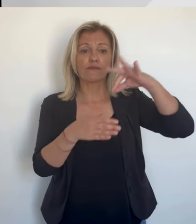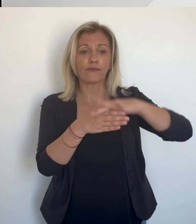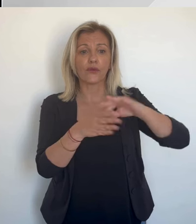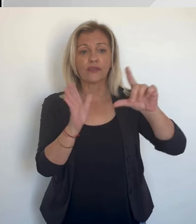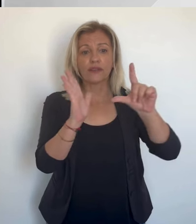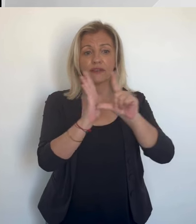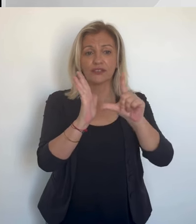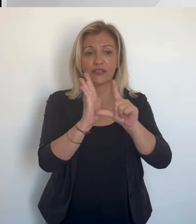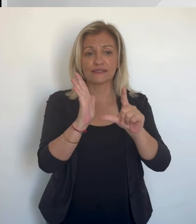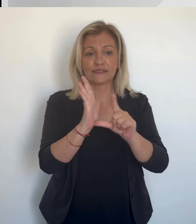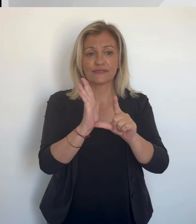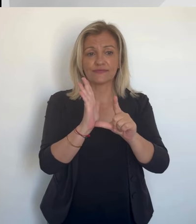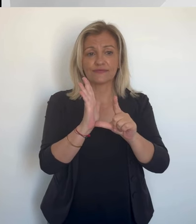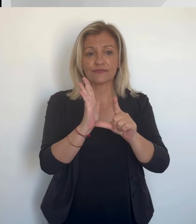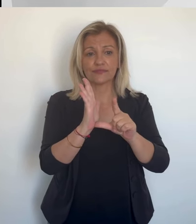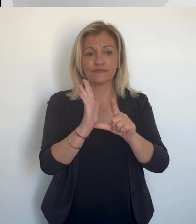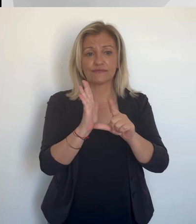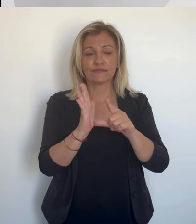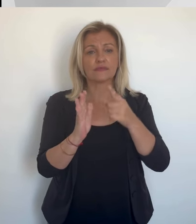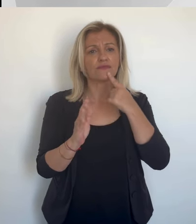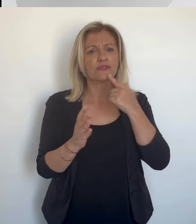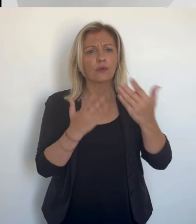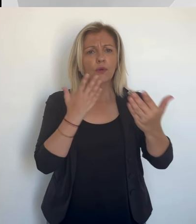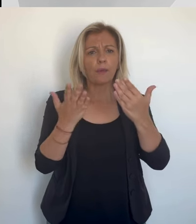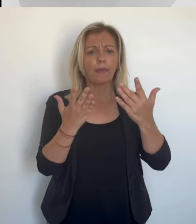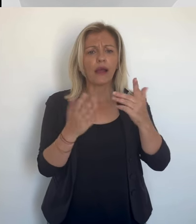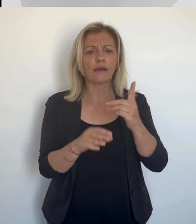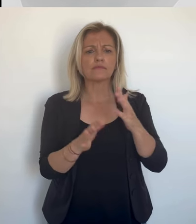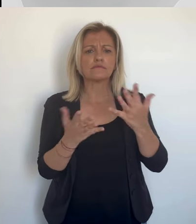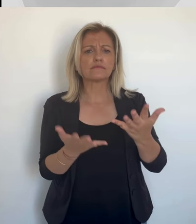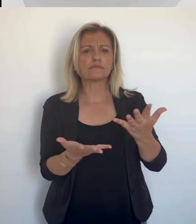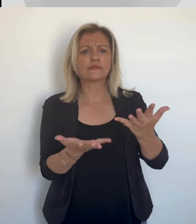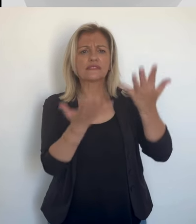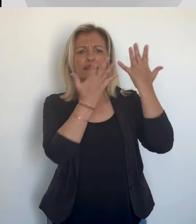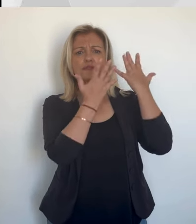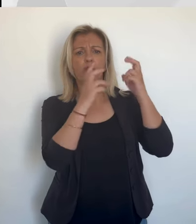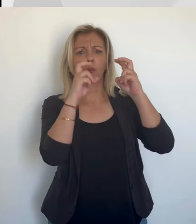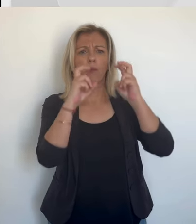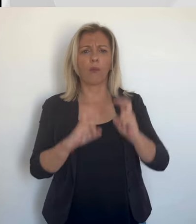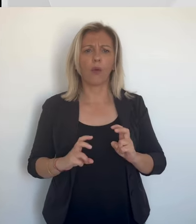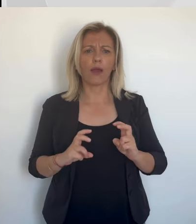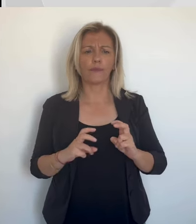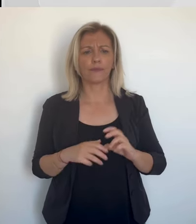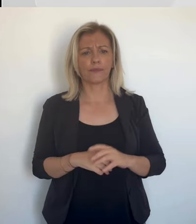pour ces élections législatives en Corse. C'est tout de même dix de moins qu'en 2022. de l'ensemble.